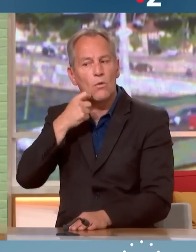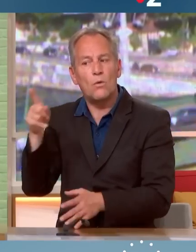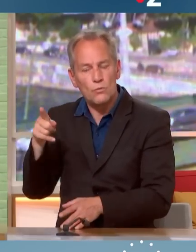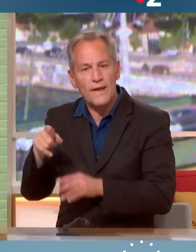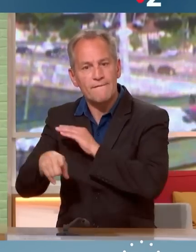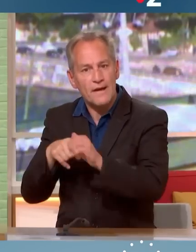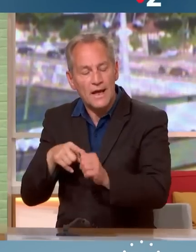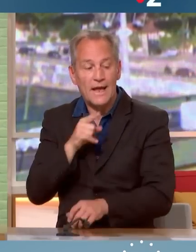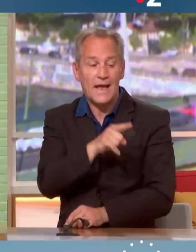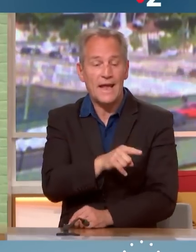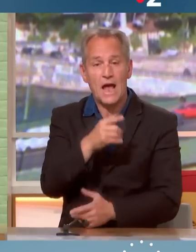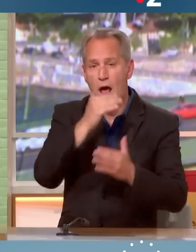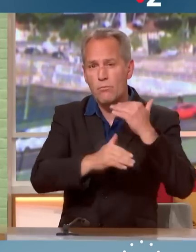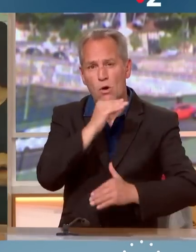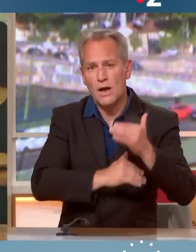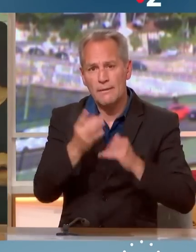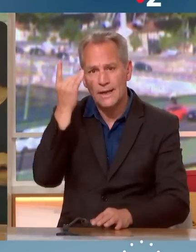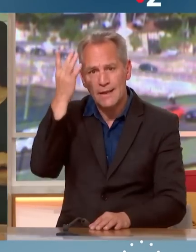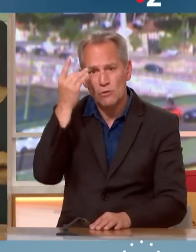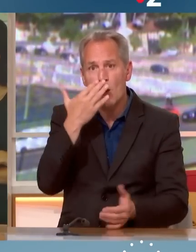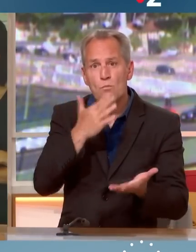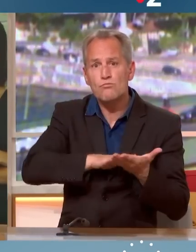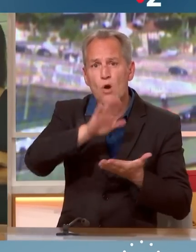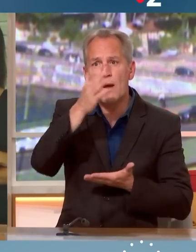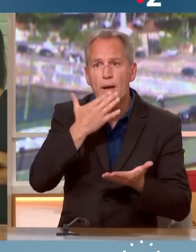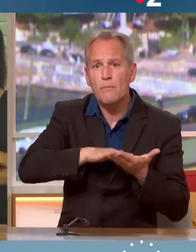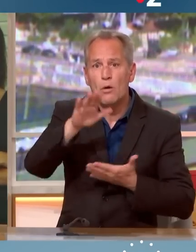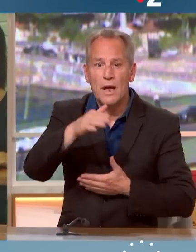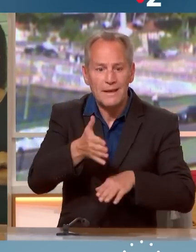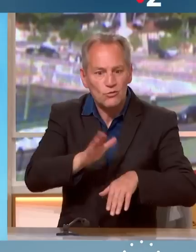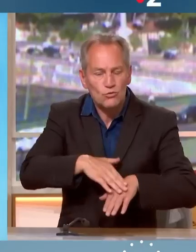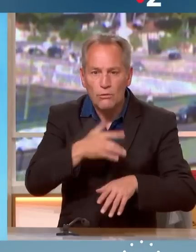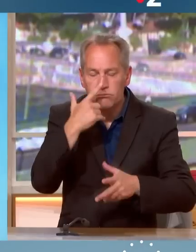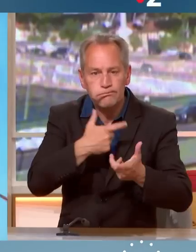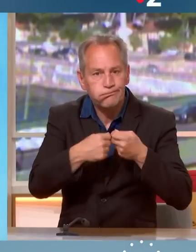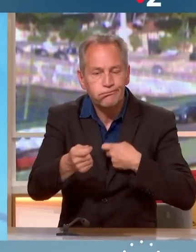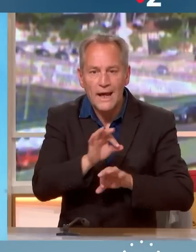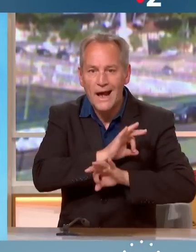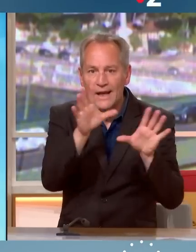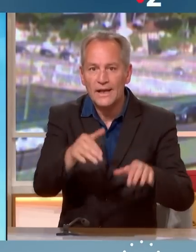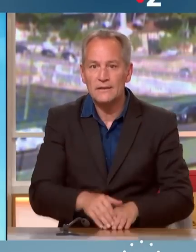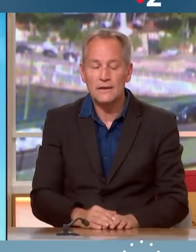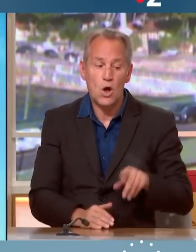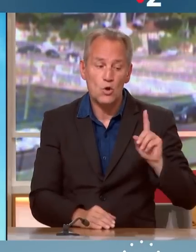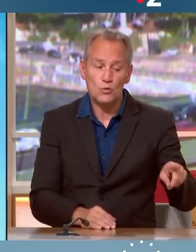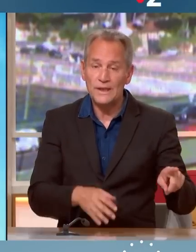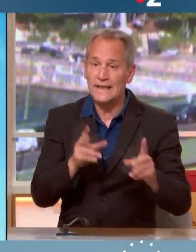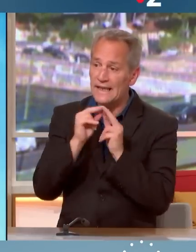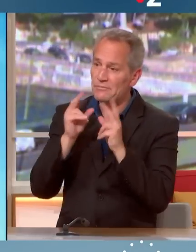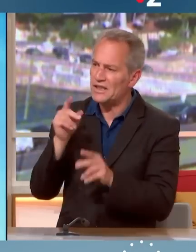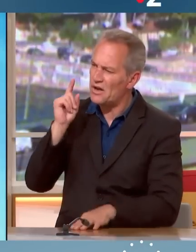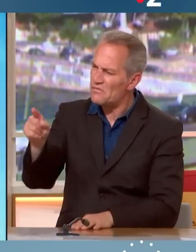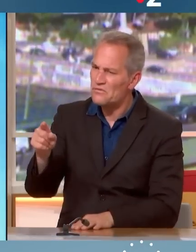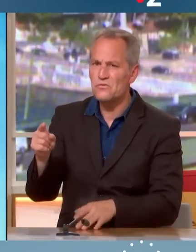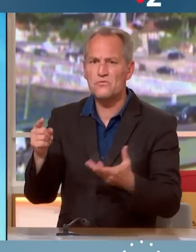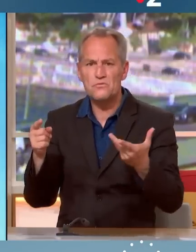irréaliste et qui promet tout, mais finalement se traduira par l'austérité, qui est porté par M. Mélenchon. Lui, il dit l'austérité, vous êtes en train de la préparer. Il